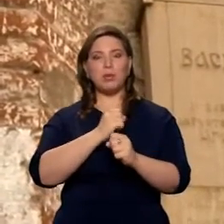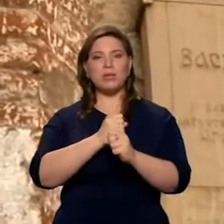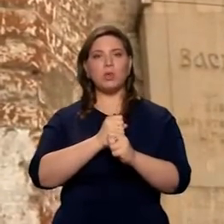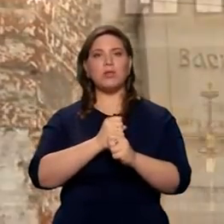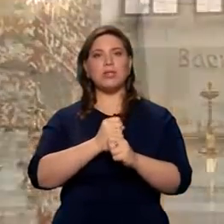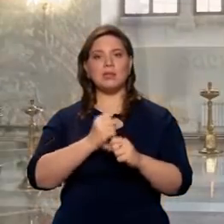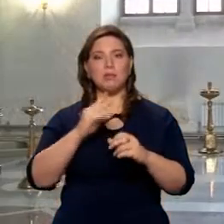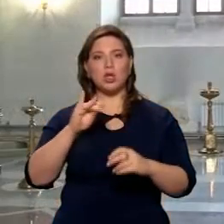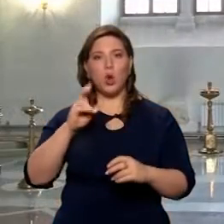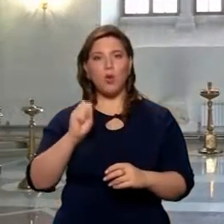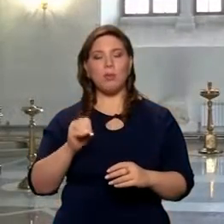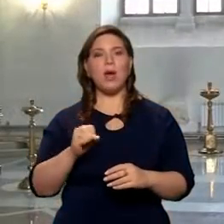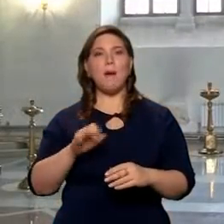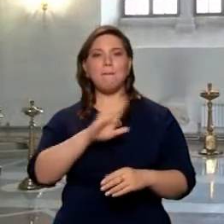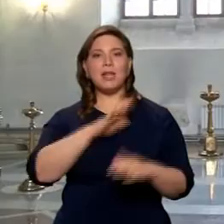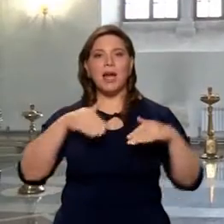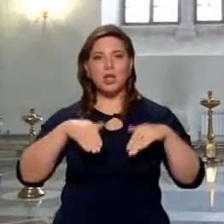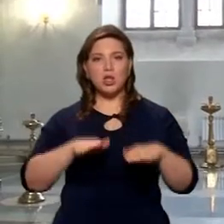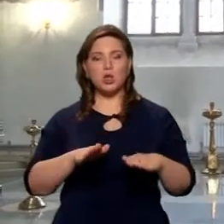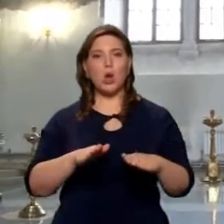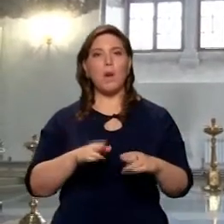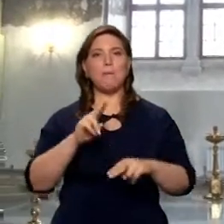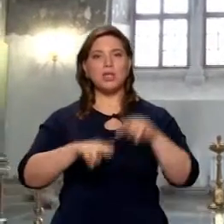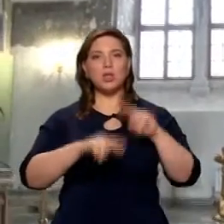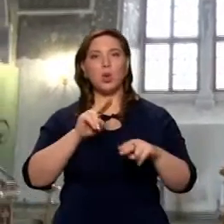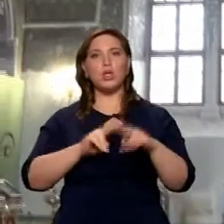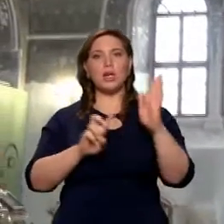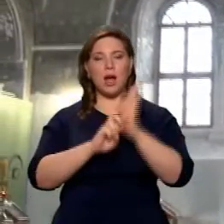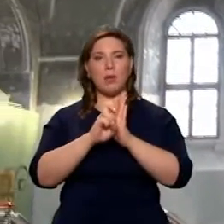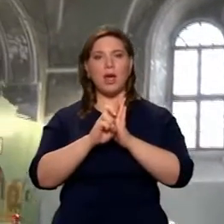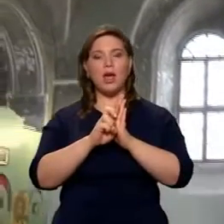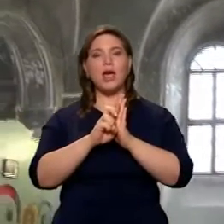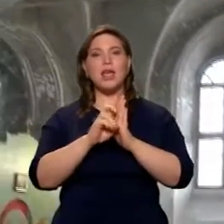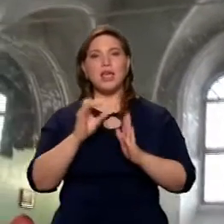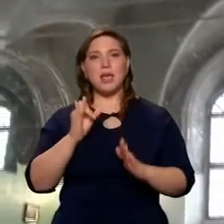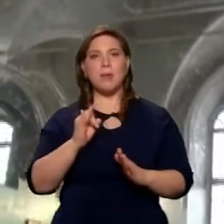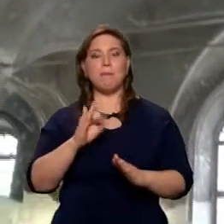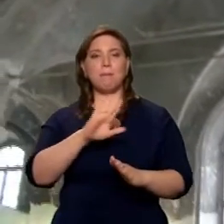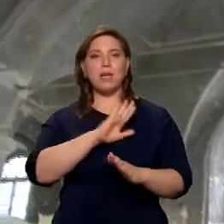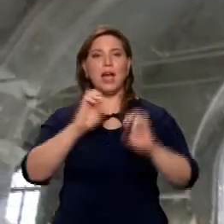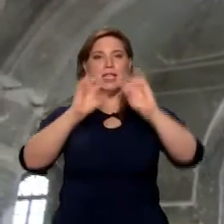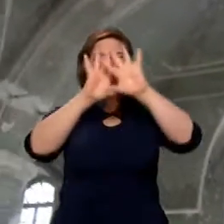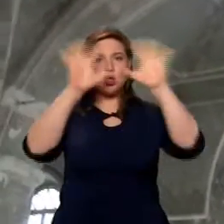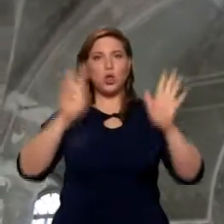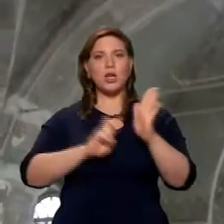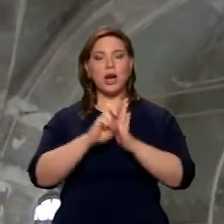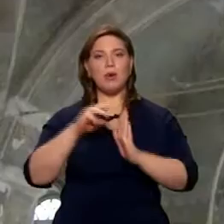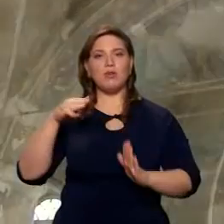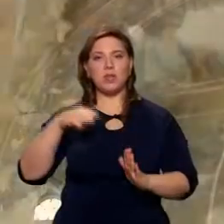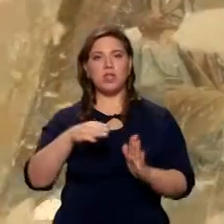Александровых было решено построить храм. И в 1861 году, чего строительство священник было в